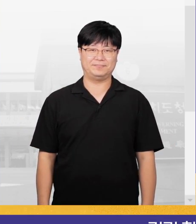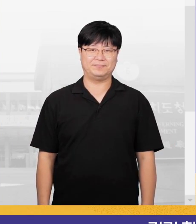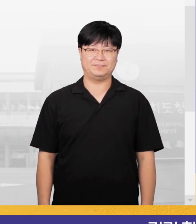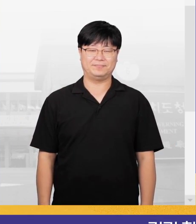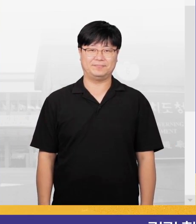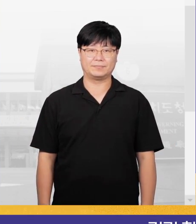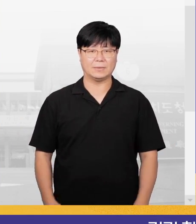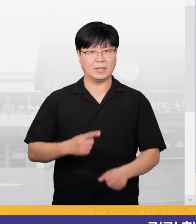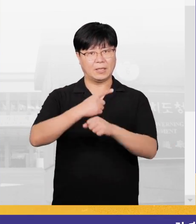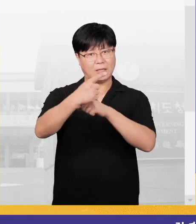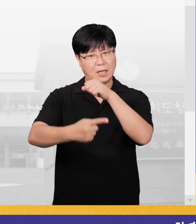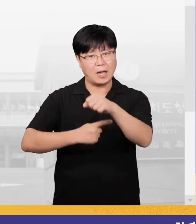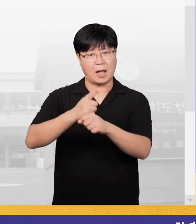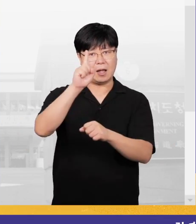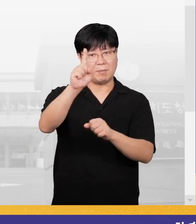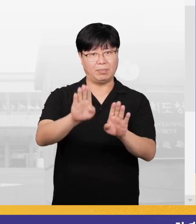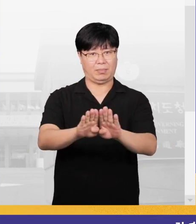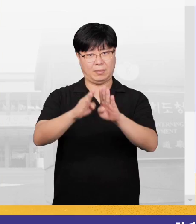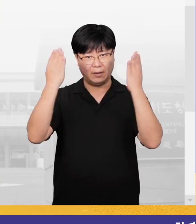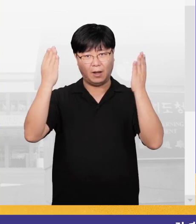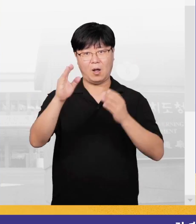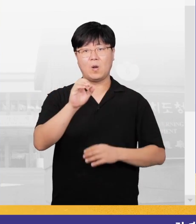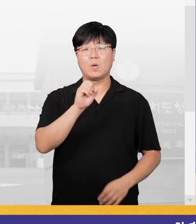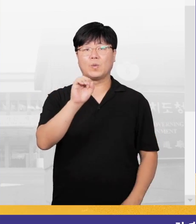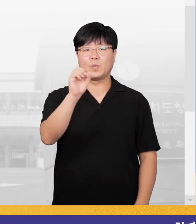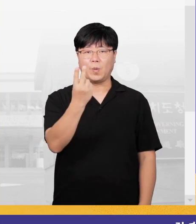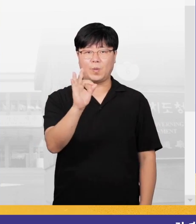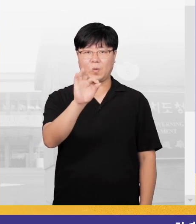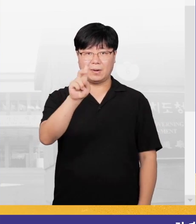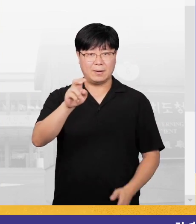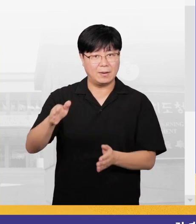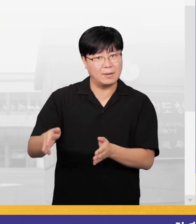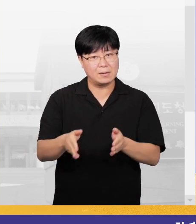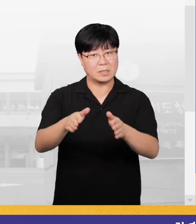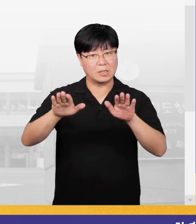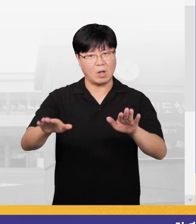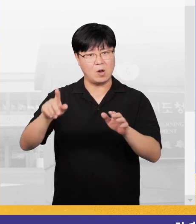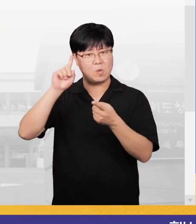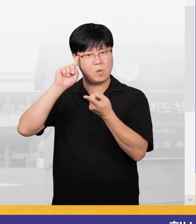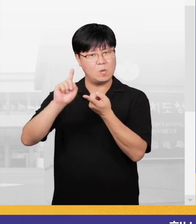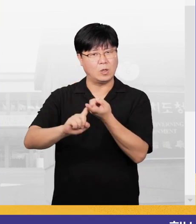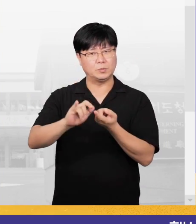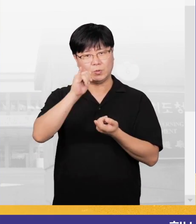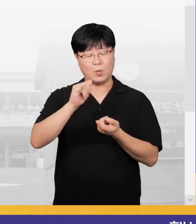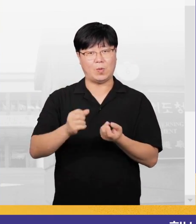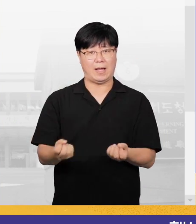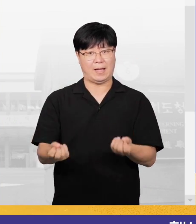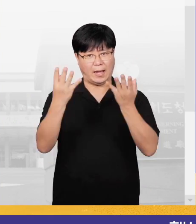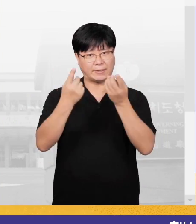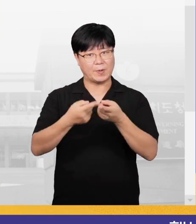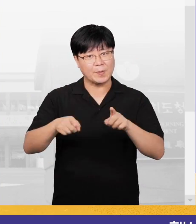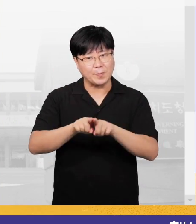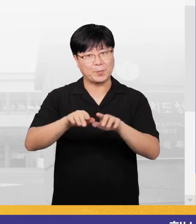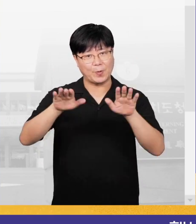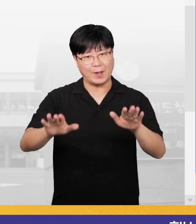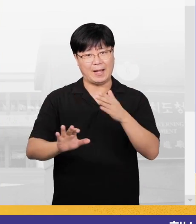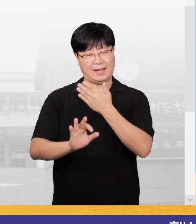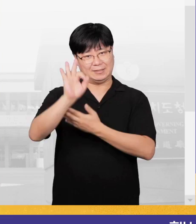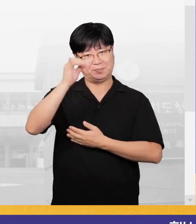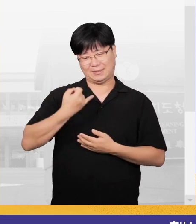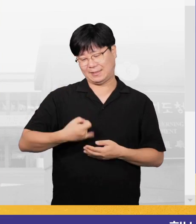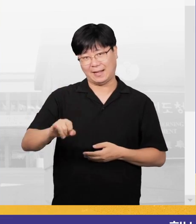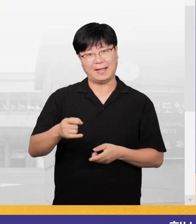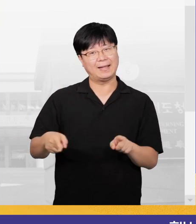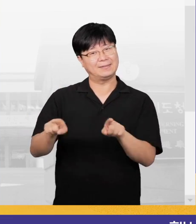재미있었어요. 1년에 한 번 열린다는 이 용암길을 이번에 관심이 좀 있어서 행사 겸 오늘 아침에